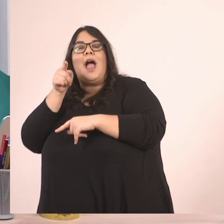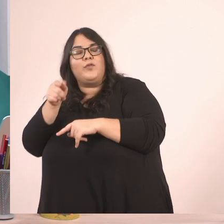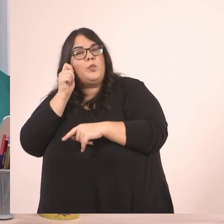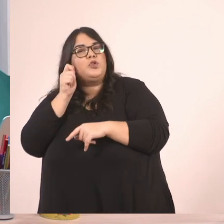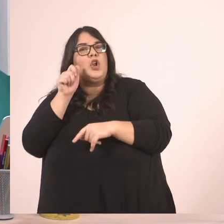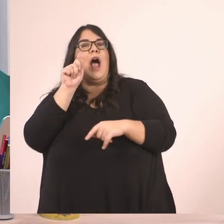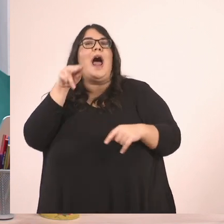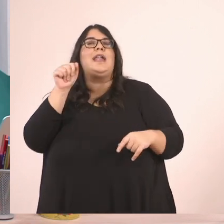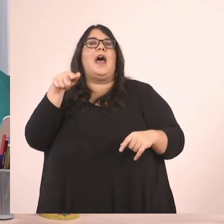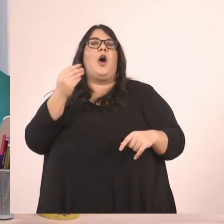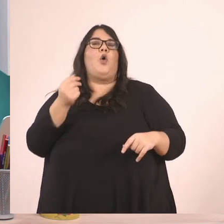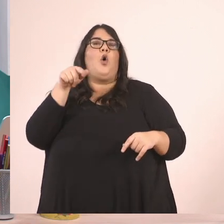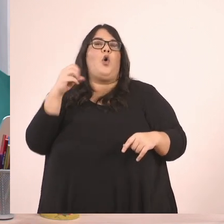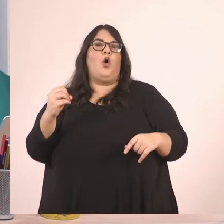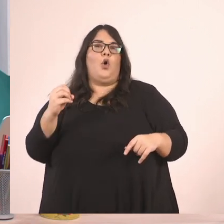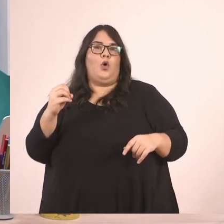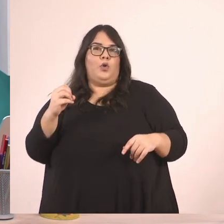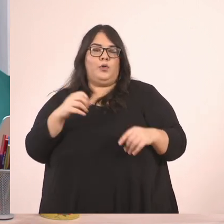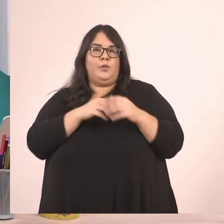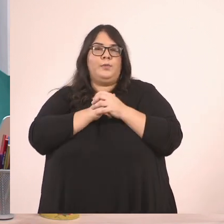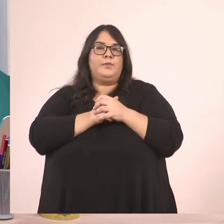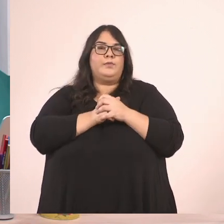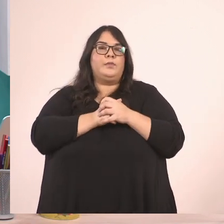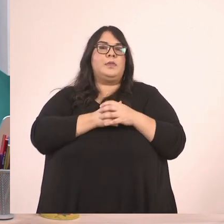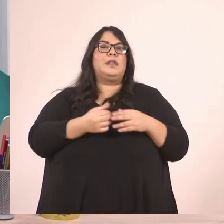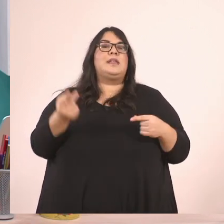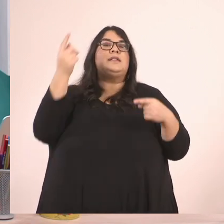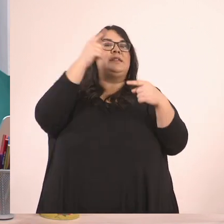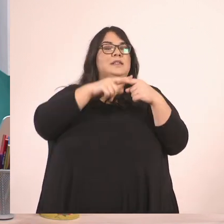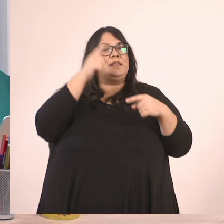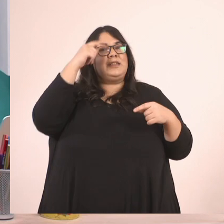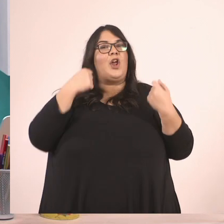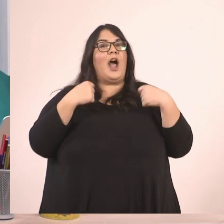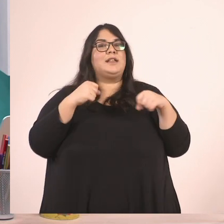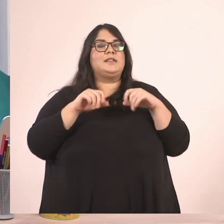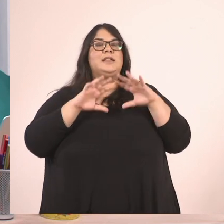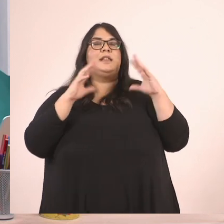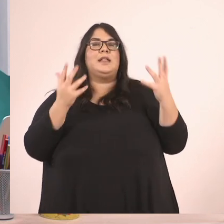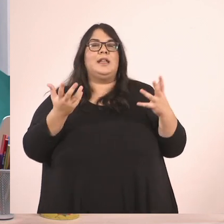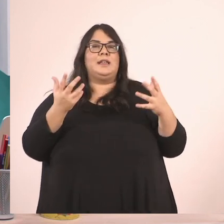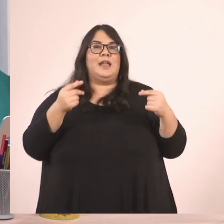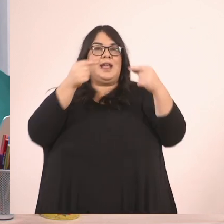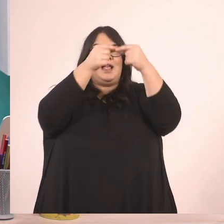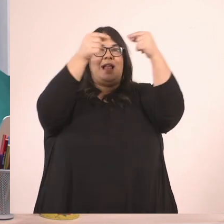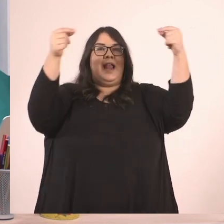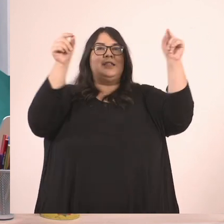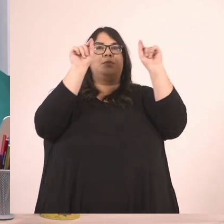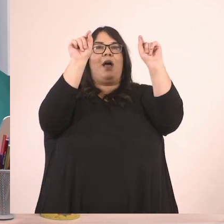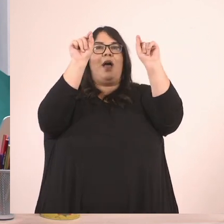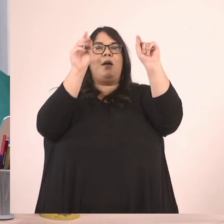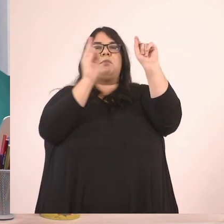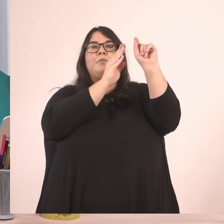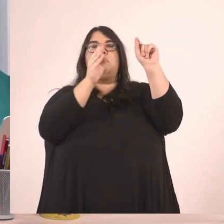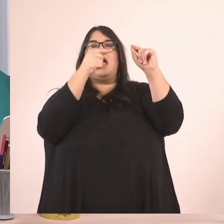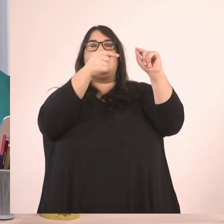Επίσης, έχω κατανοήσει μια πολύ ωραία εφαρμογή μέσω της οποίας, ενώ φαινομηνικά δεν μπορώ να βρω